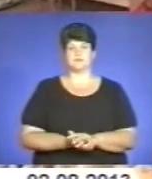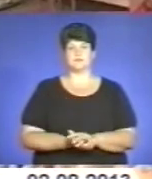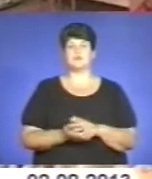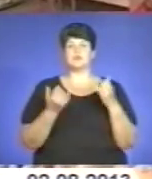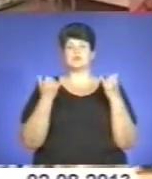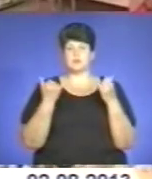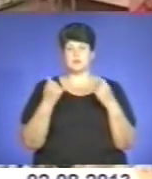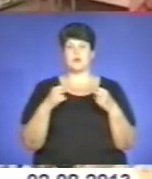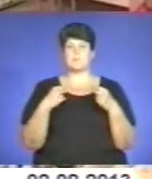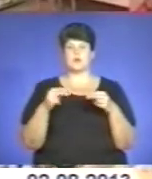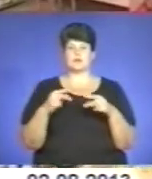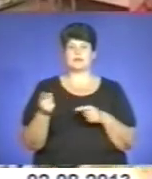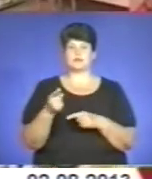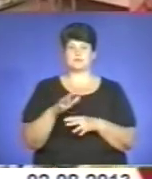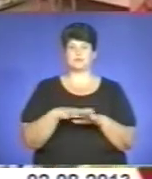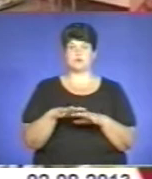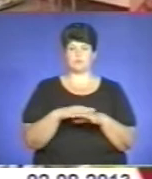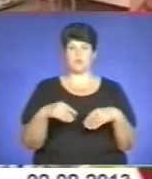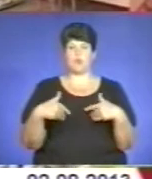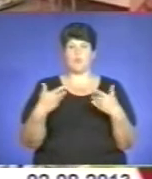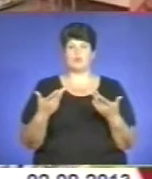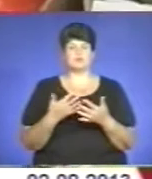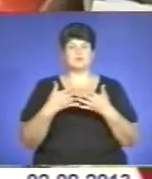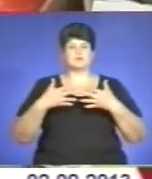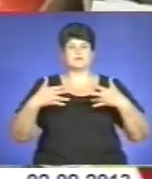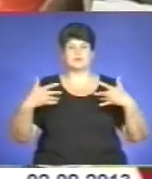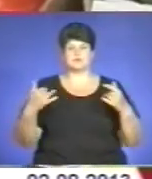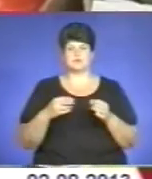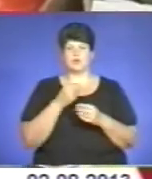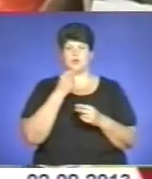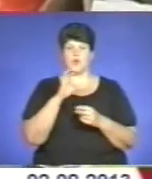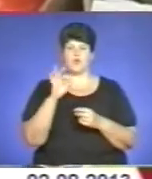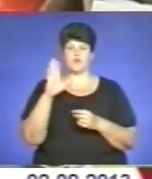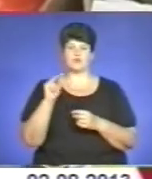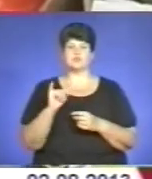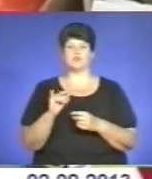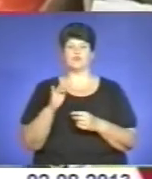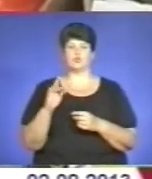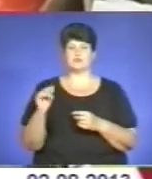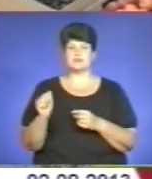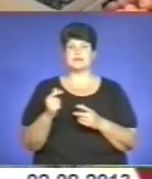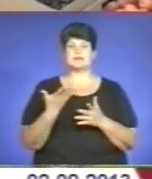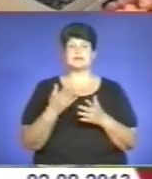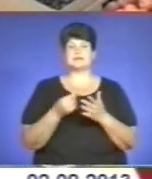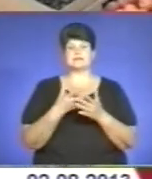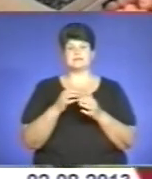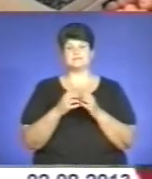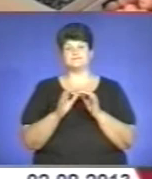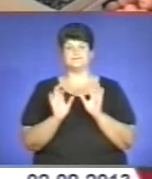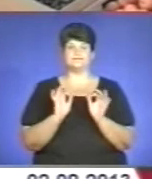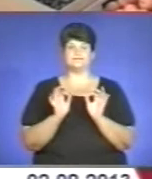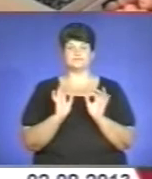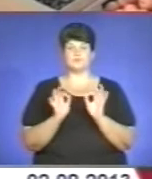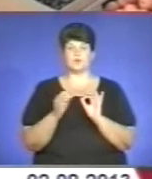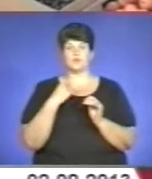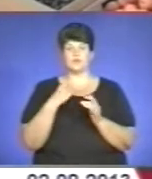Сьогодні продавці на тернопільському ринку пропонують найрізноманітніший асортимент овочів і фруктів. Середні ціни невисокі, зазначила статист